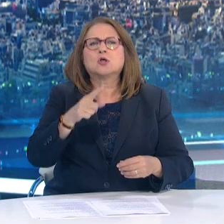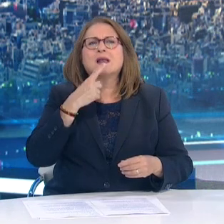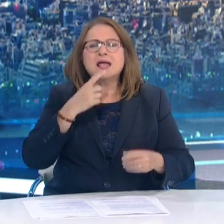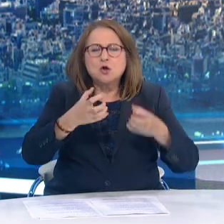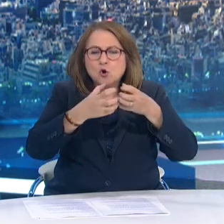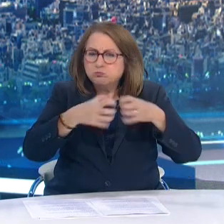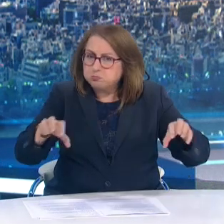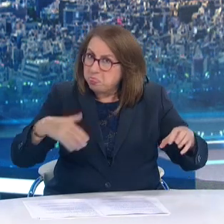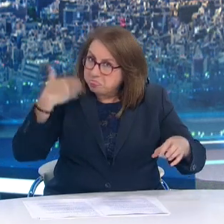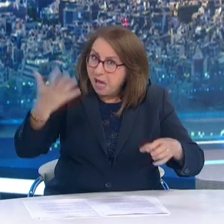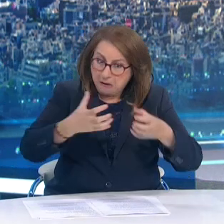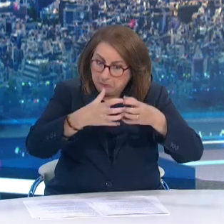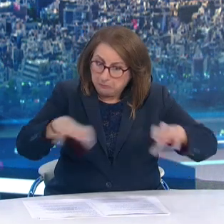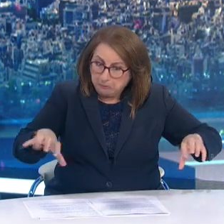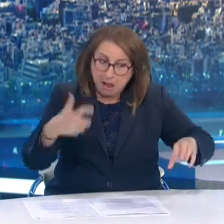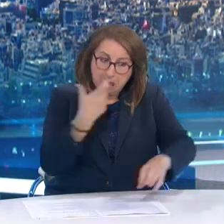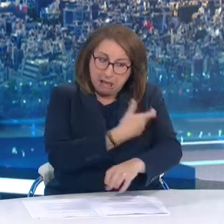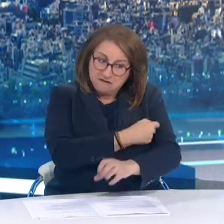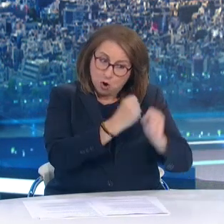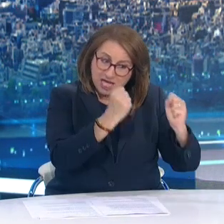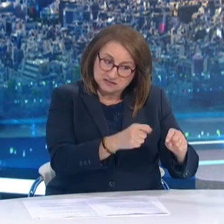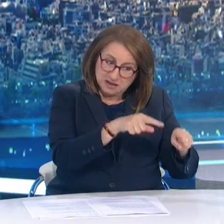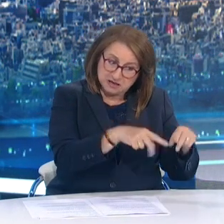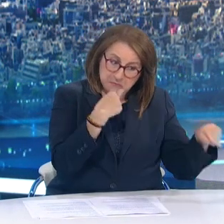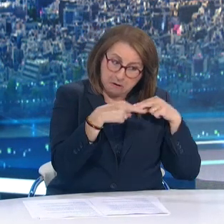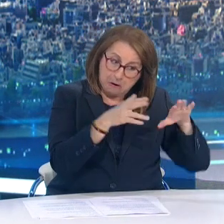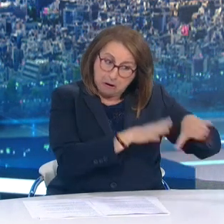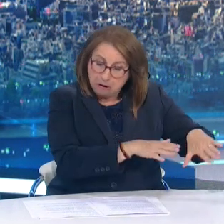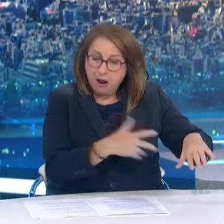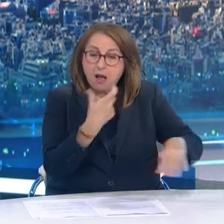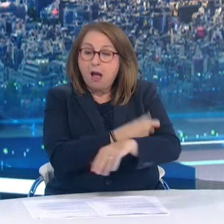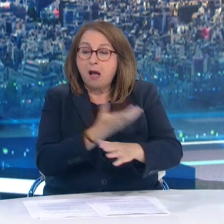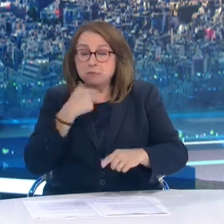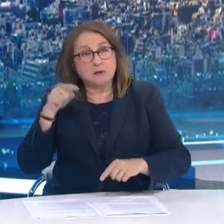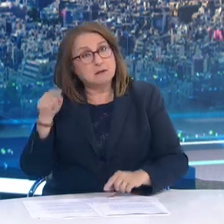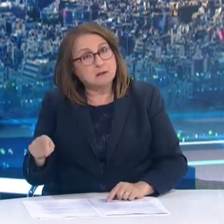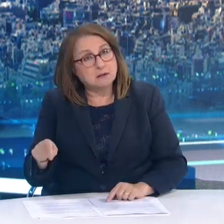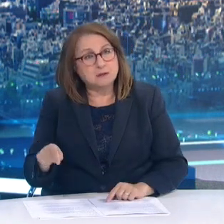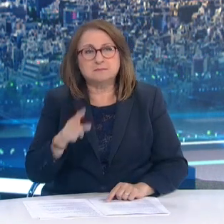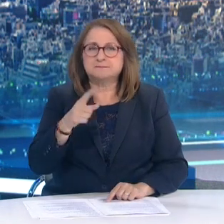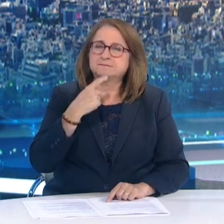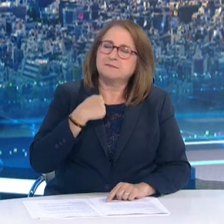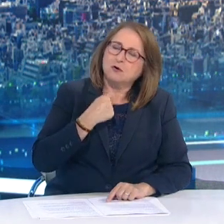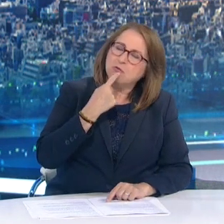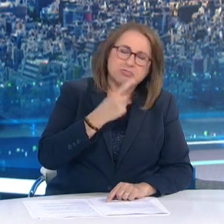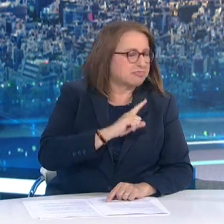σύμφωνα με τους επιστήμονες το πιο ισχυρό όπλο κατά του κορονοϊού δεν είναι υποχρεωτικός Κατά συνέπεια δεν θα μπορούσε η πολιτεία να κάνει τέτοιο